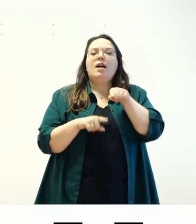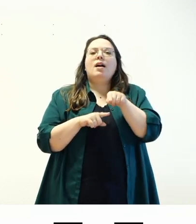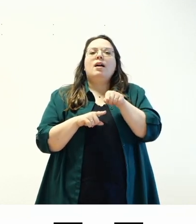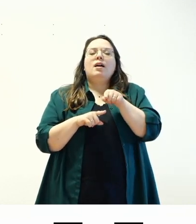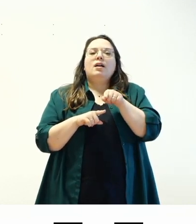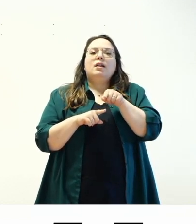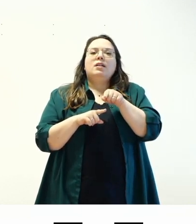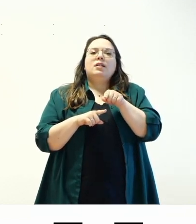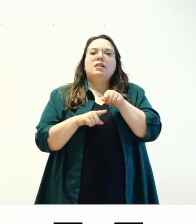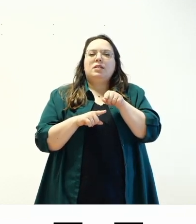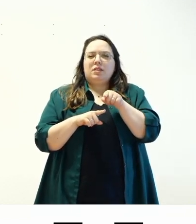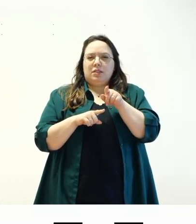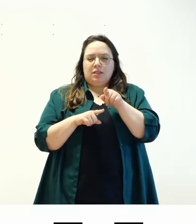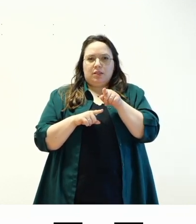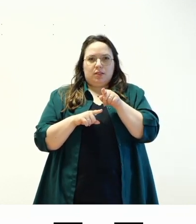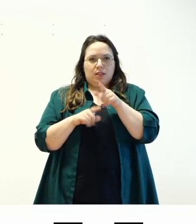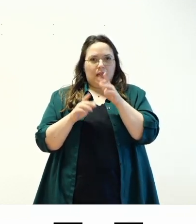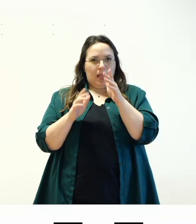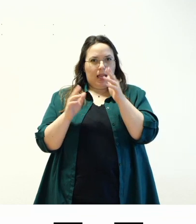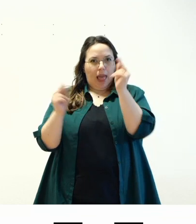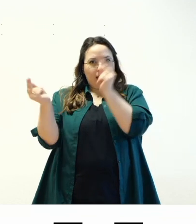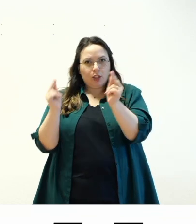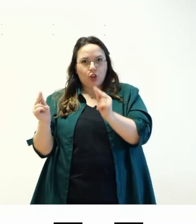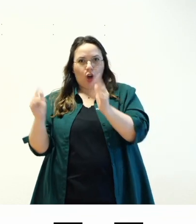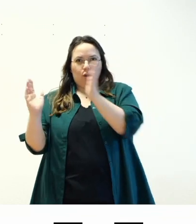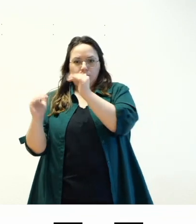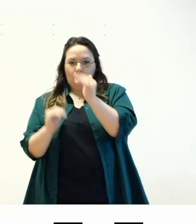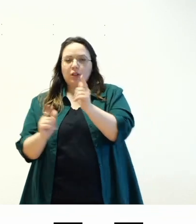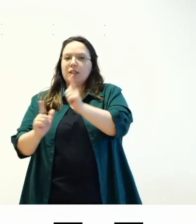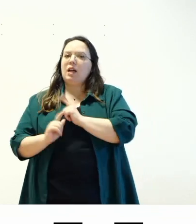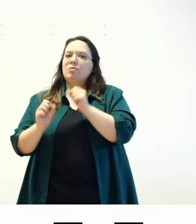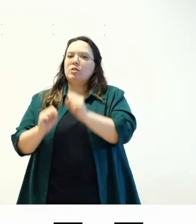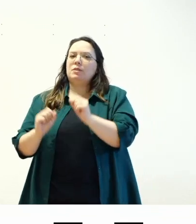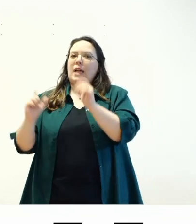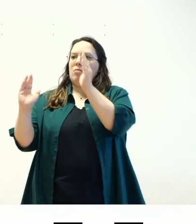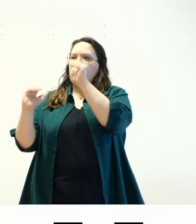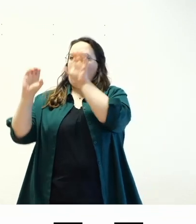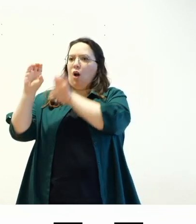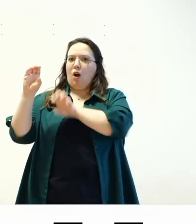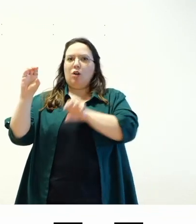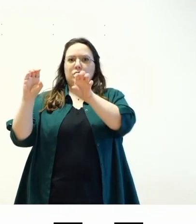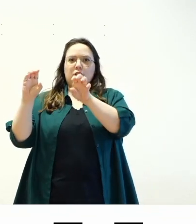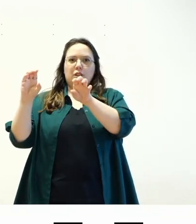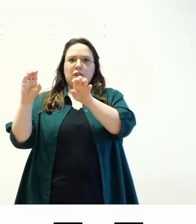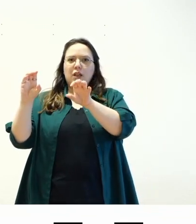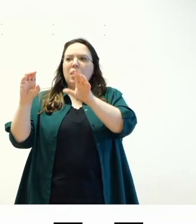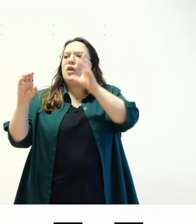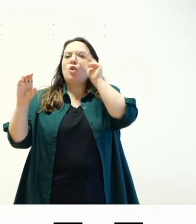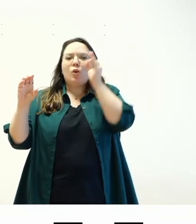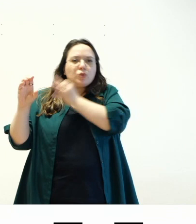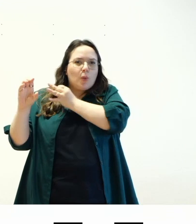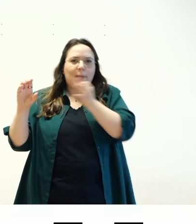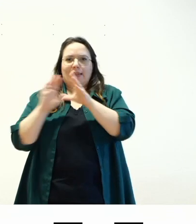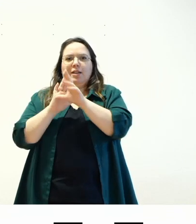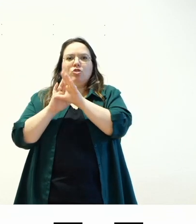utilizzare dei blocchi in cui io so esattamente com'è il codice che mi viene creato